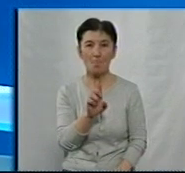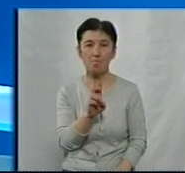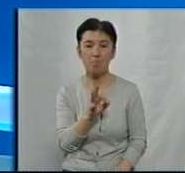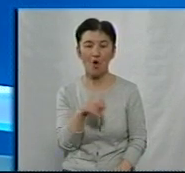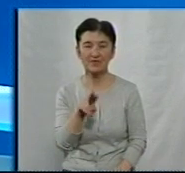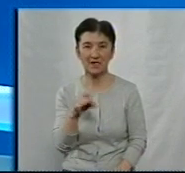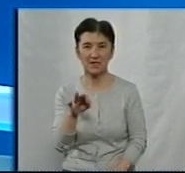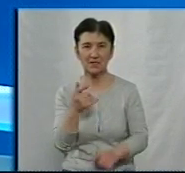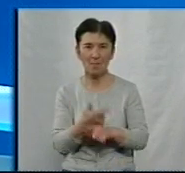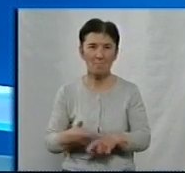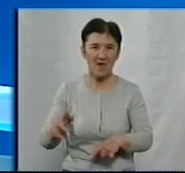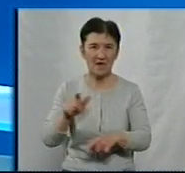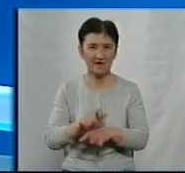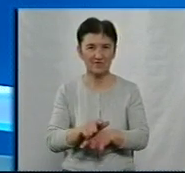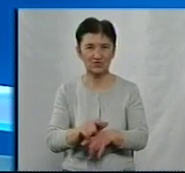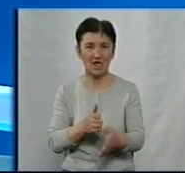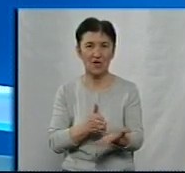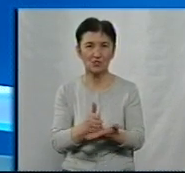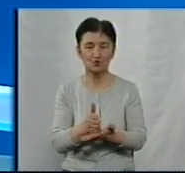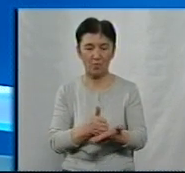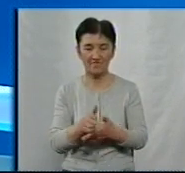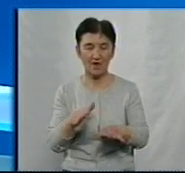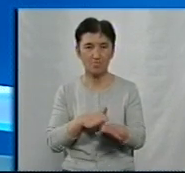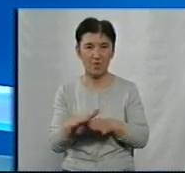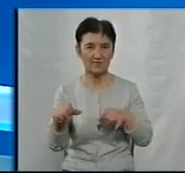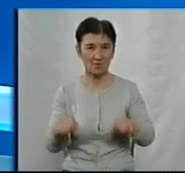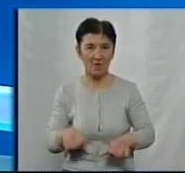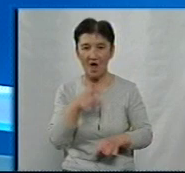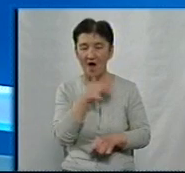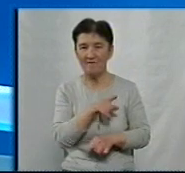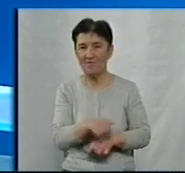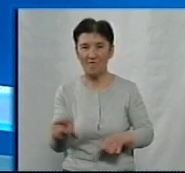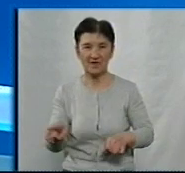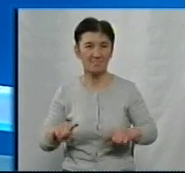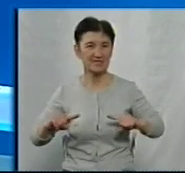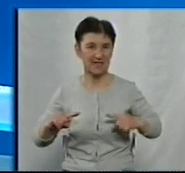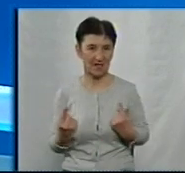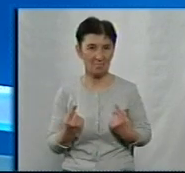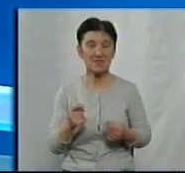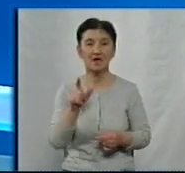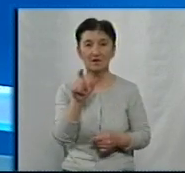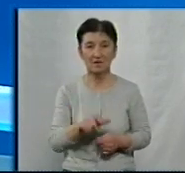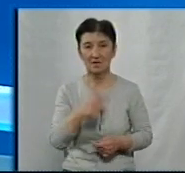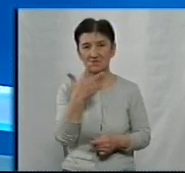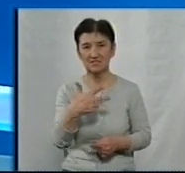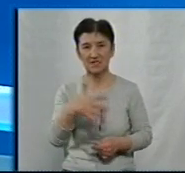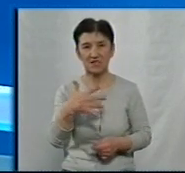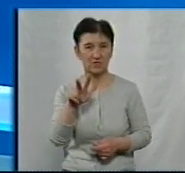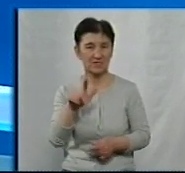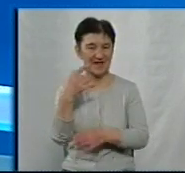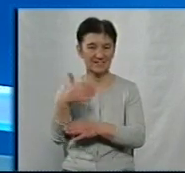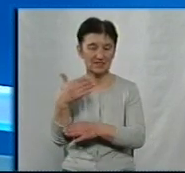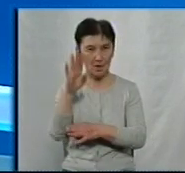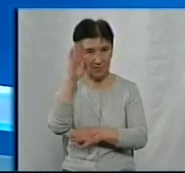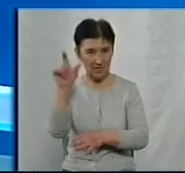у перевищенні службових повноважень при затриманні 51-річного жителя села Знаймінка Олександра Собченка, після якого чоловік